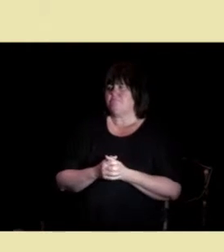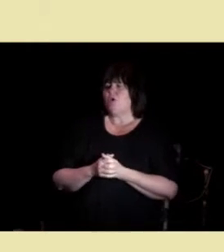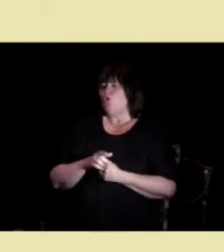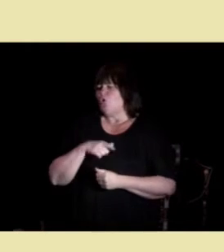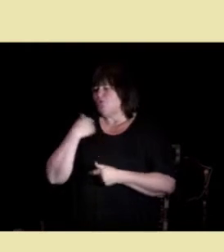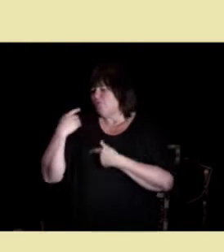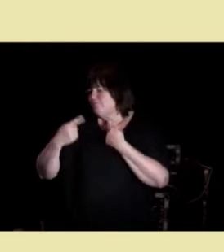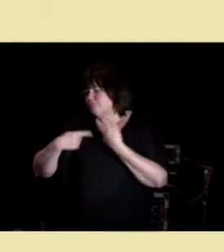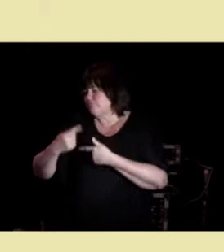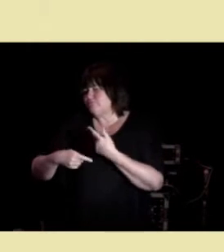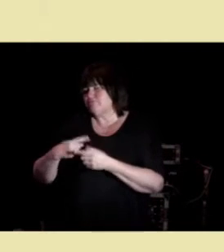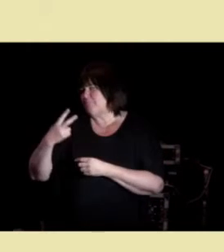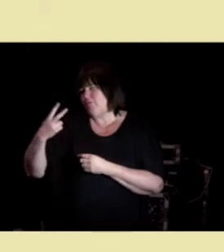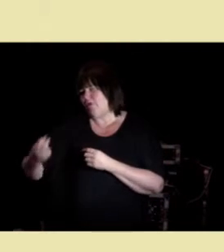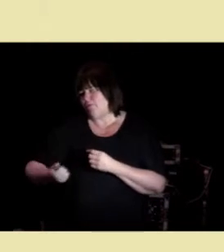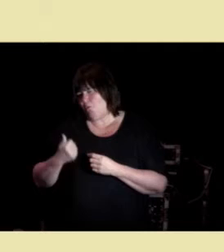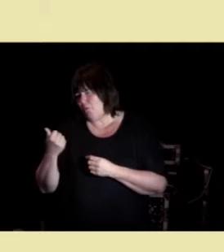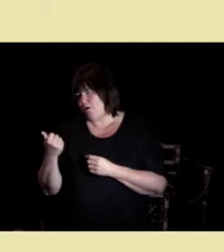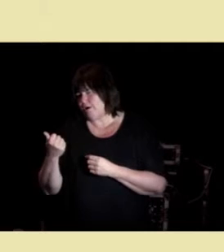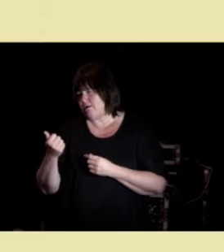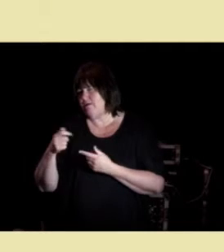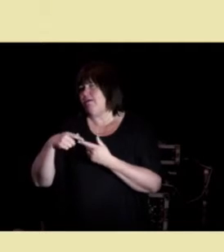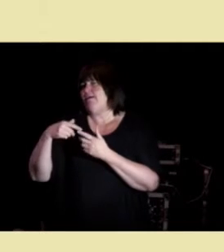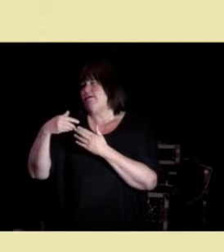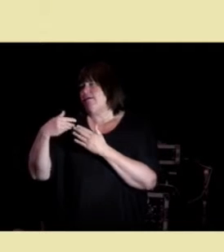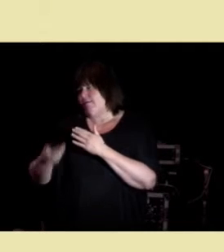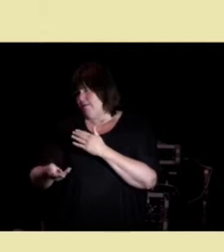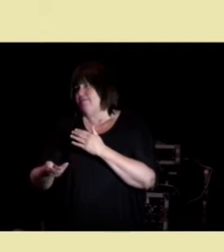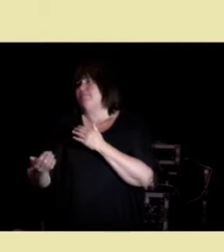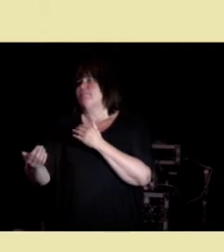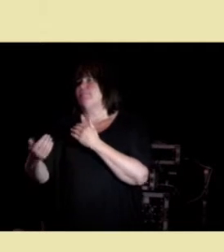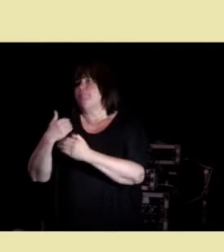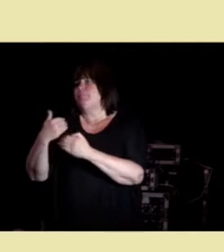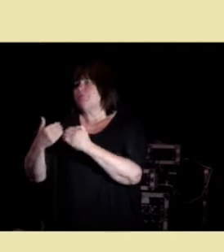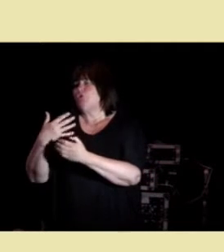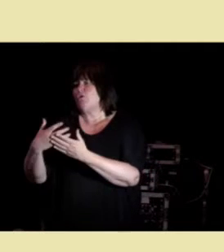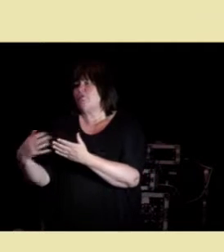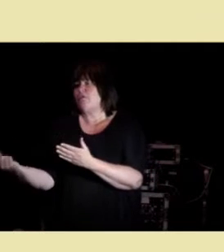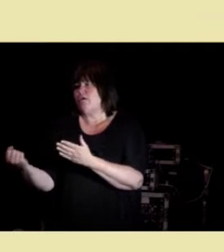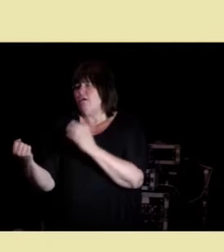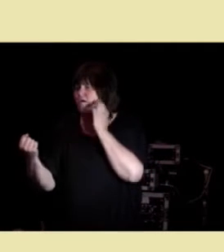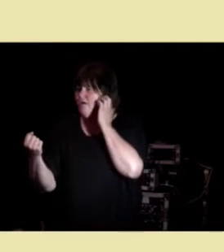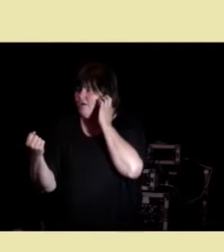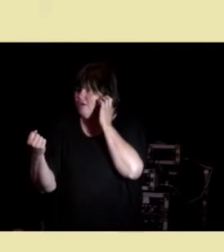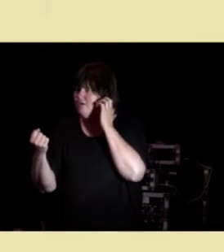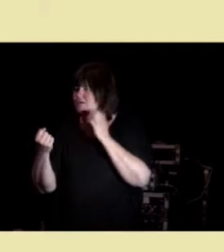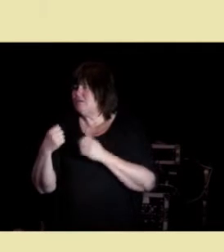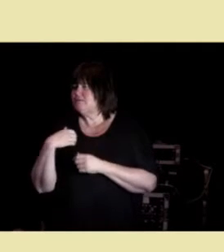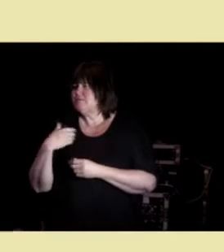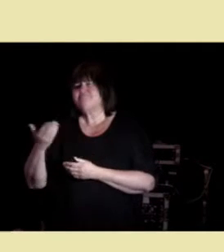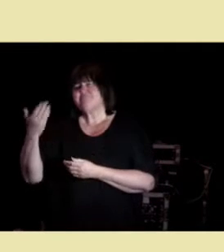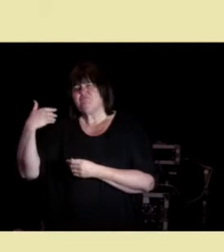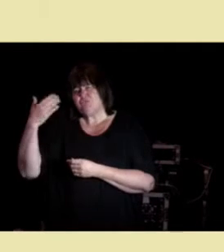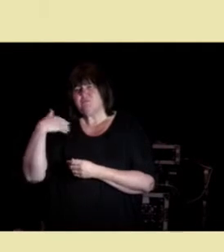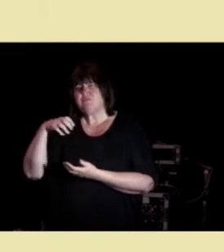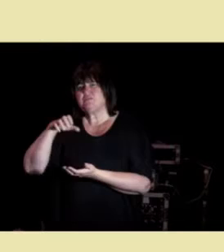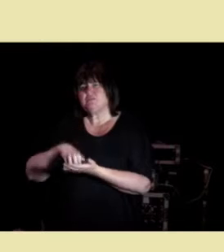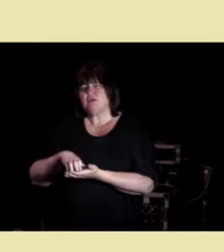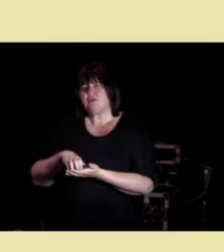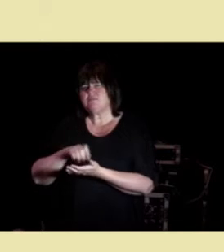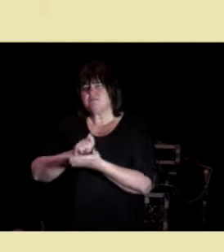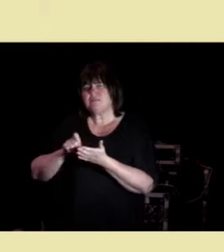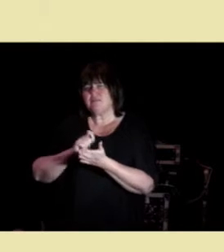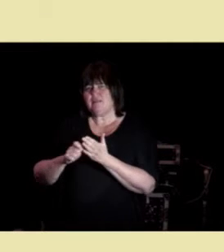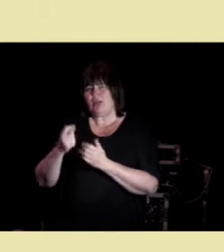fikk vi besøk fra forhørende statssekretær Øye, det var